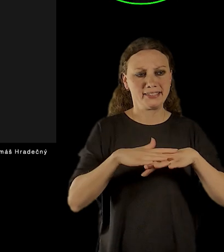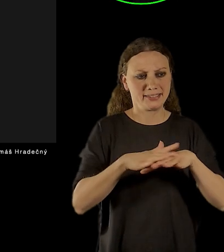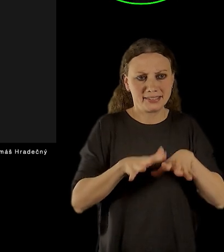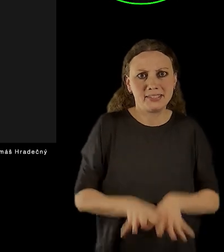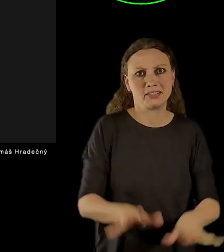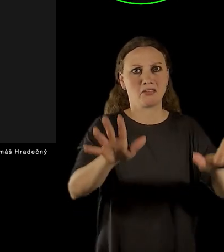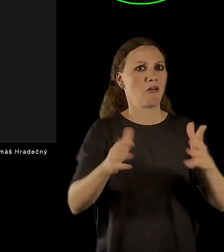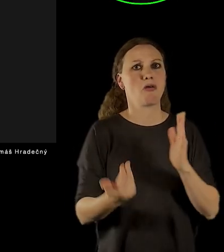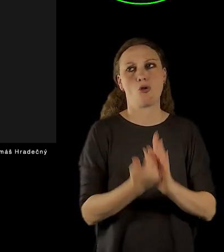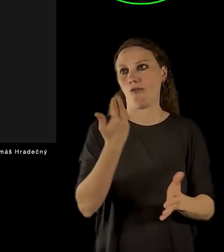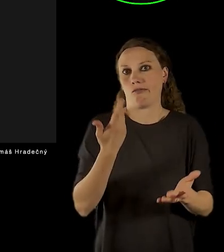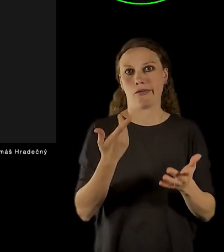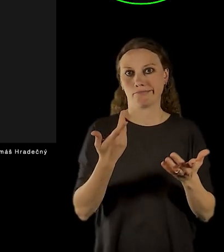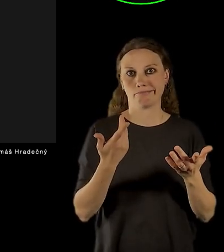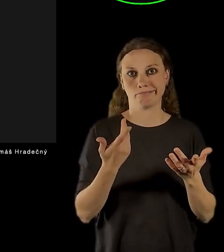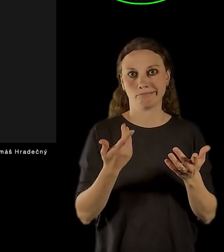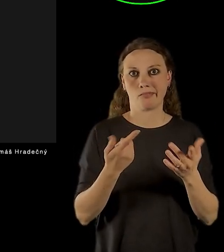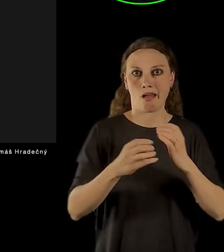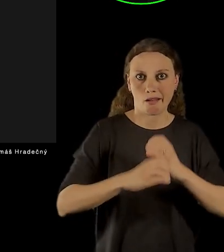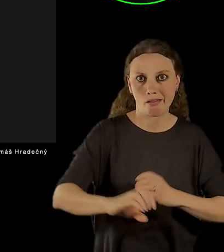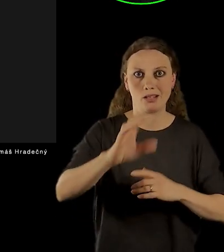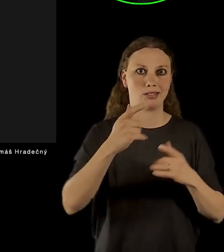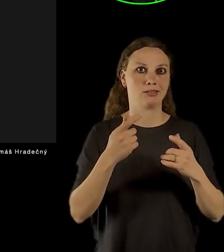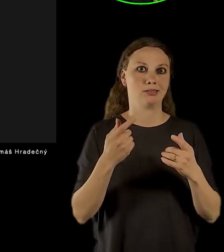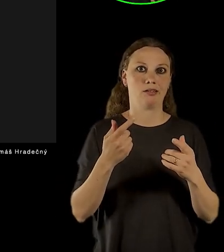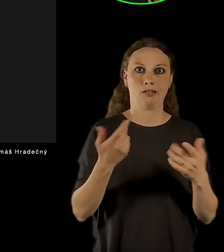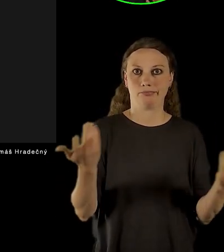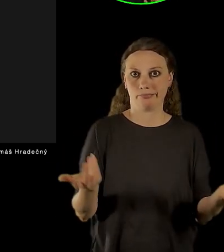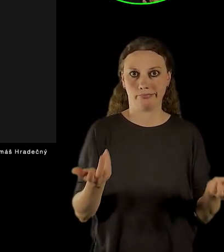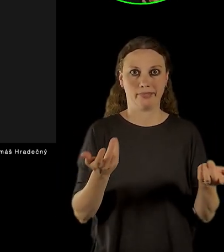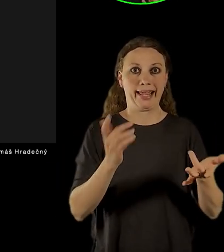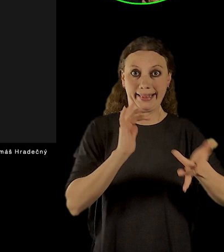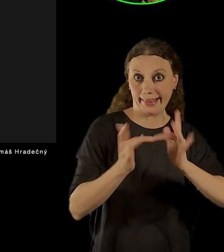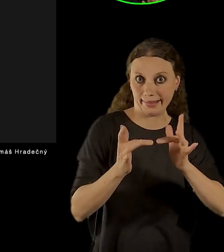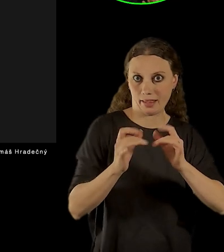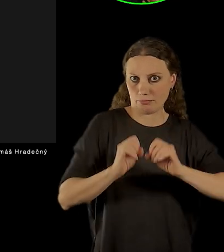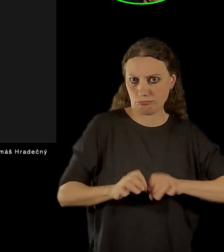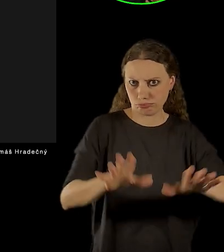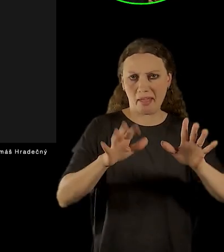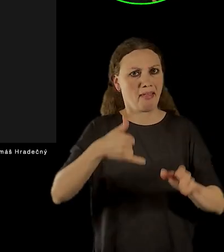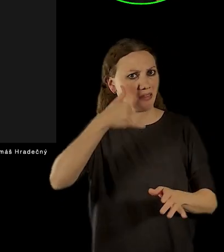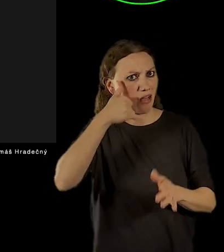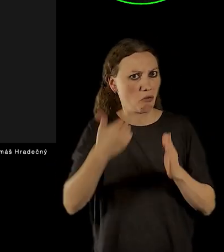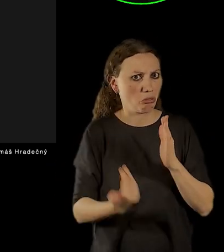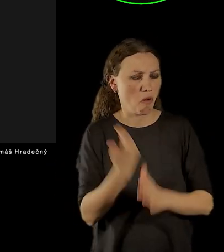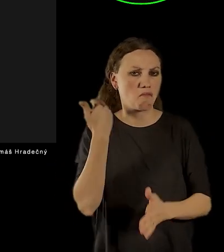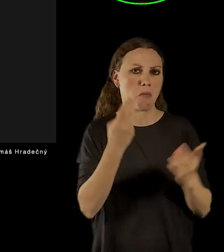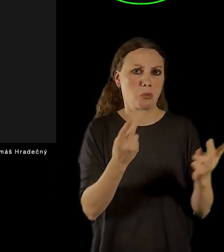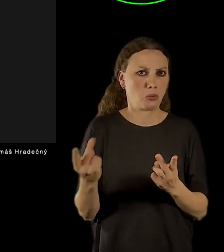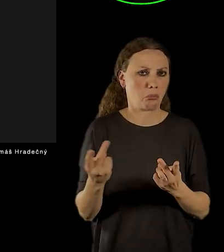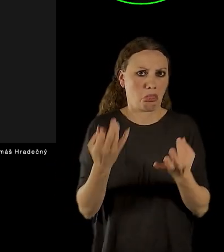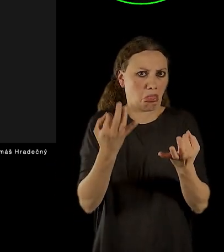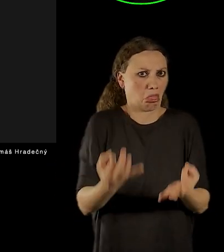nové infrastruktury typu datové sítě, telefonu a podobně,